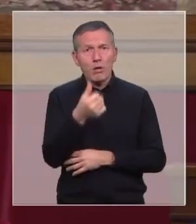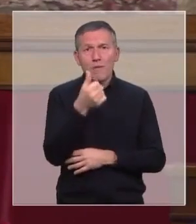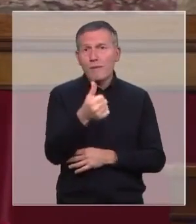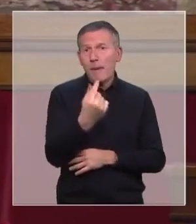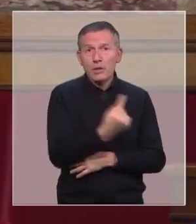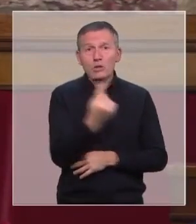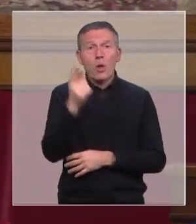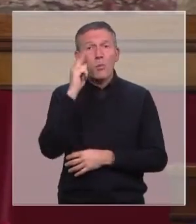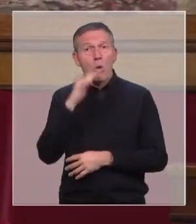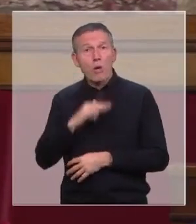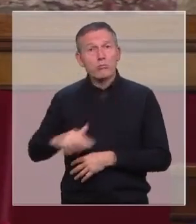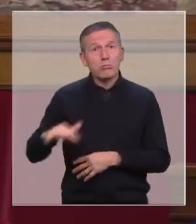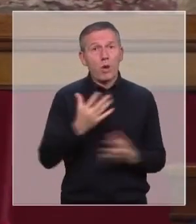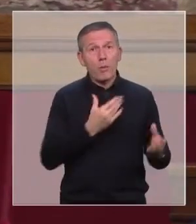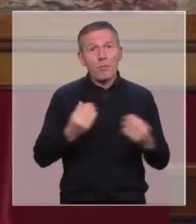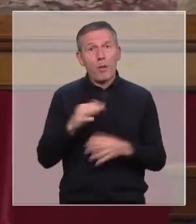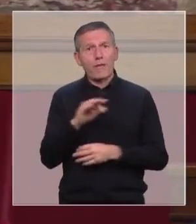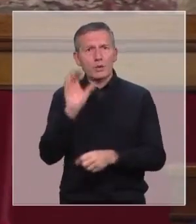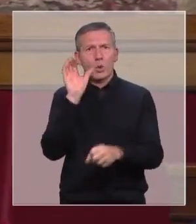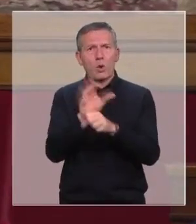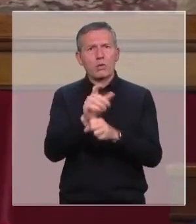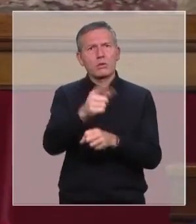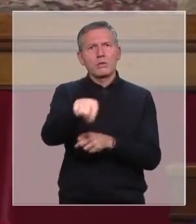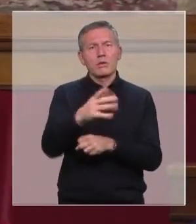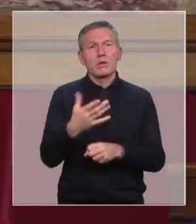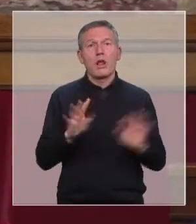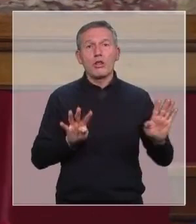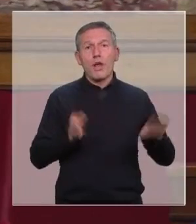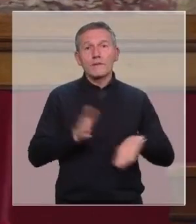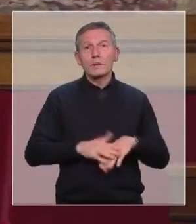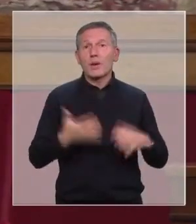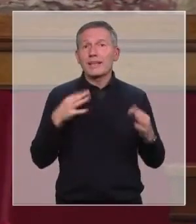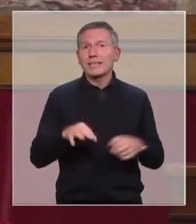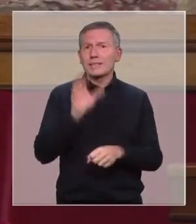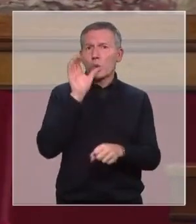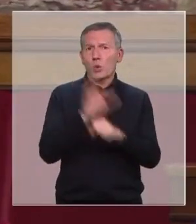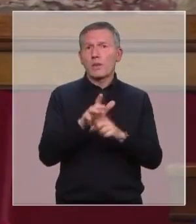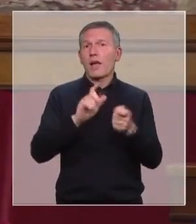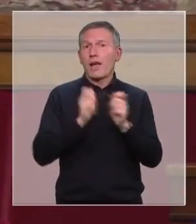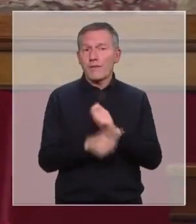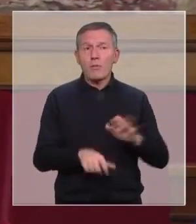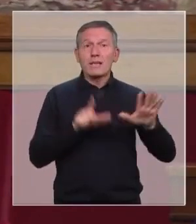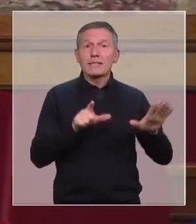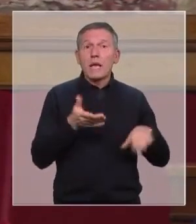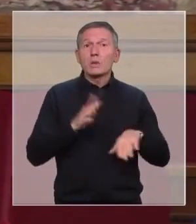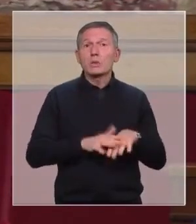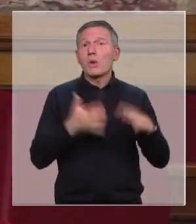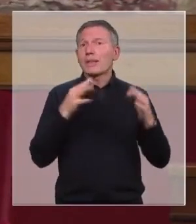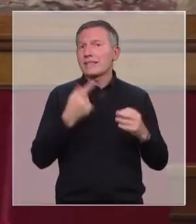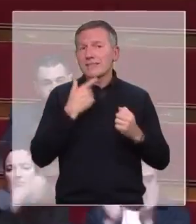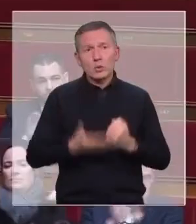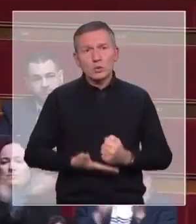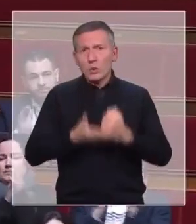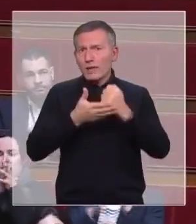car tout le peuple français est contre vous. 9 salariés sur 10 s'opposent à votre réforme et 7 Français sur 10 soutiennent le